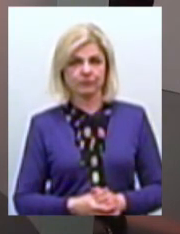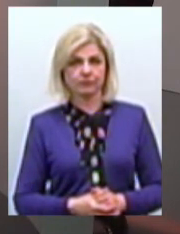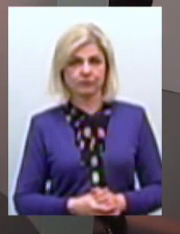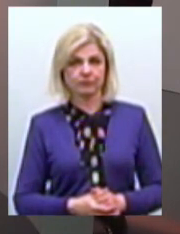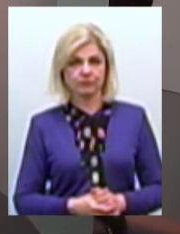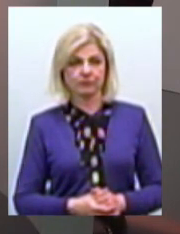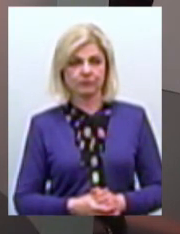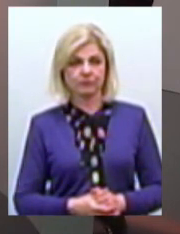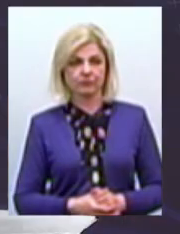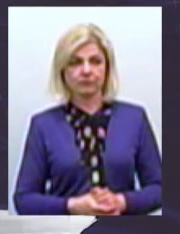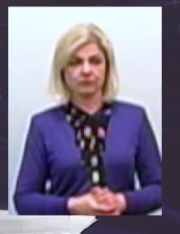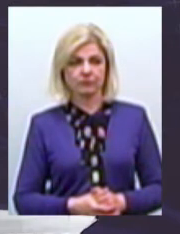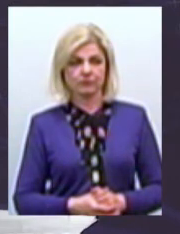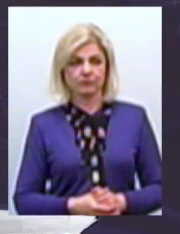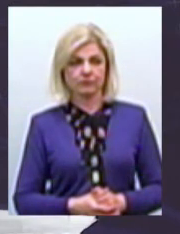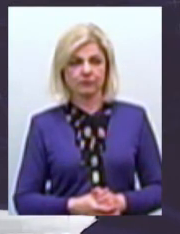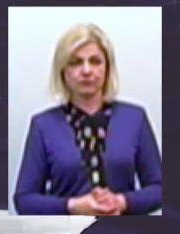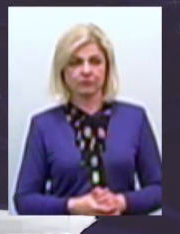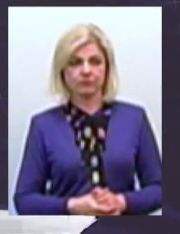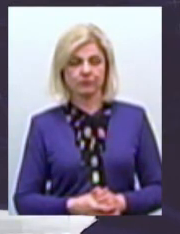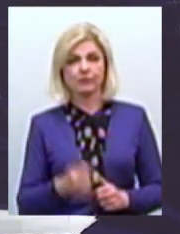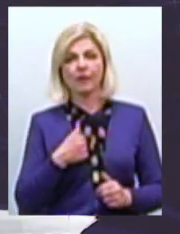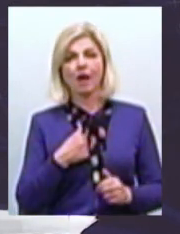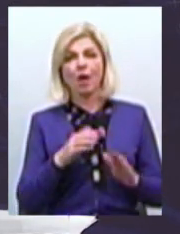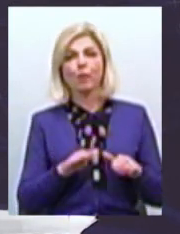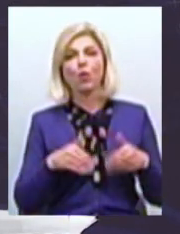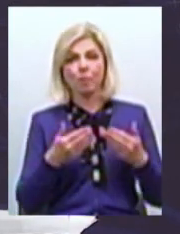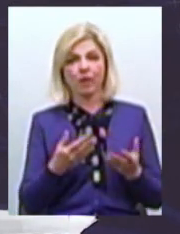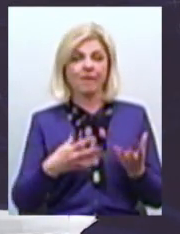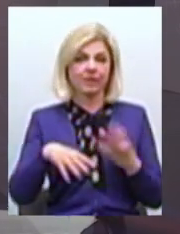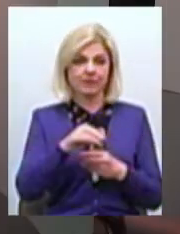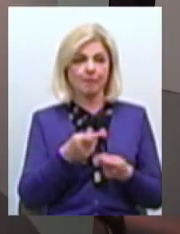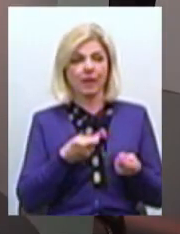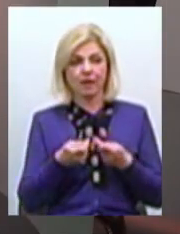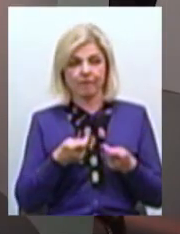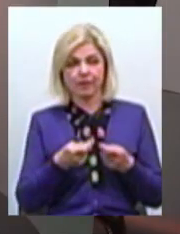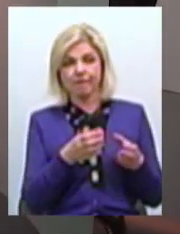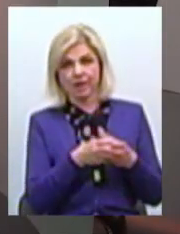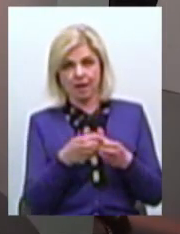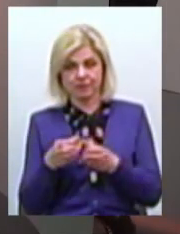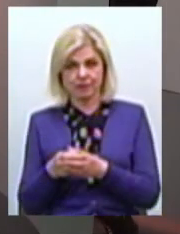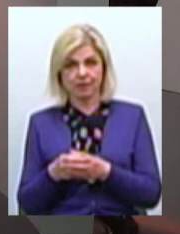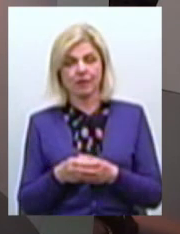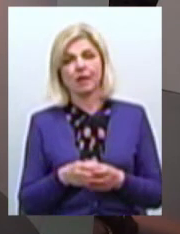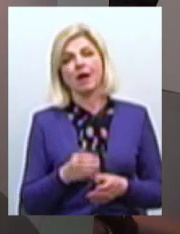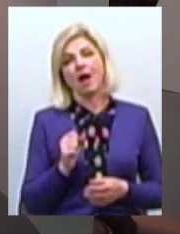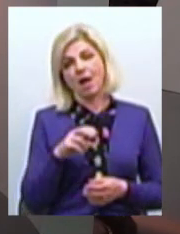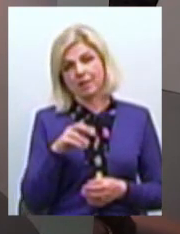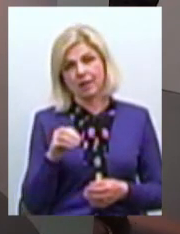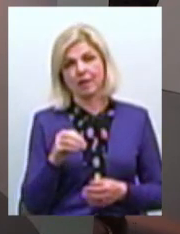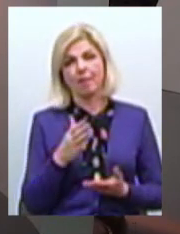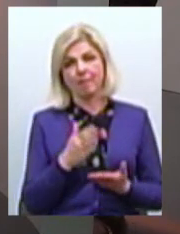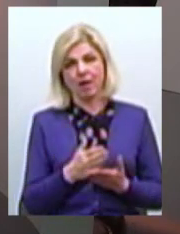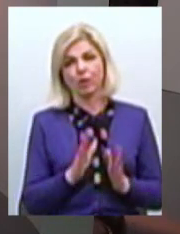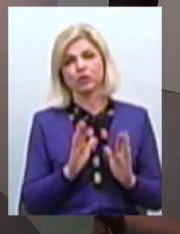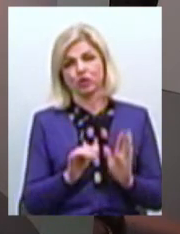Я просто можу нагадати, що я пропонував всім керівникам всіх дев'яти фракцій і груп Але маємо